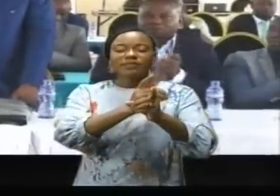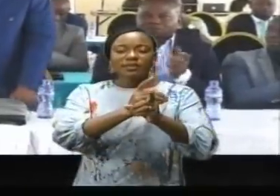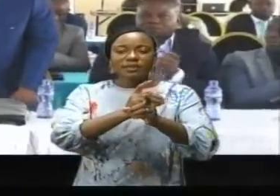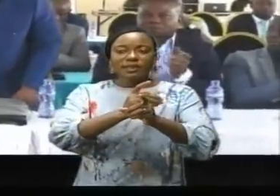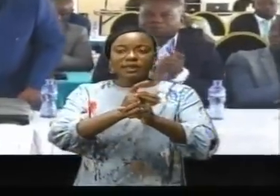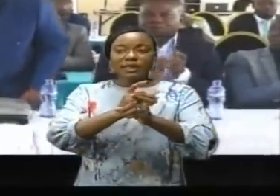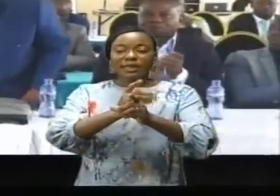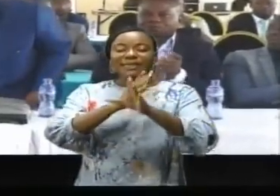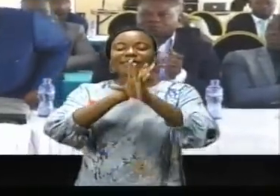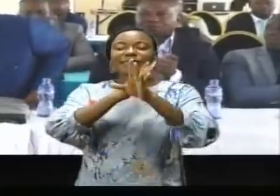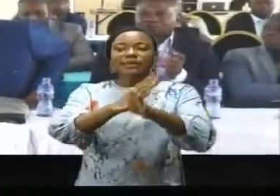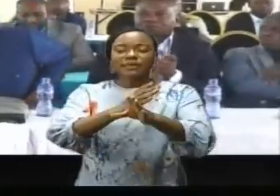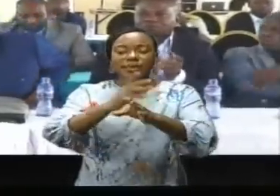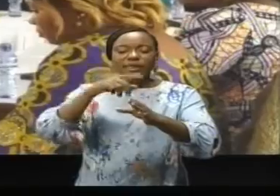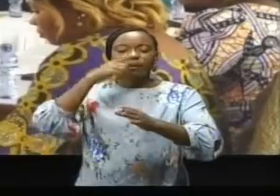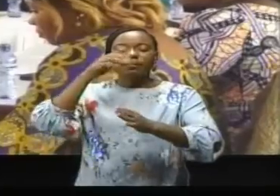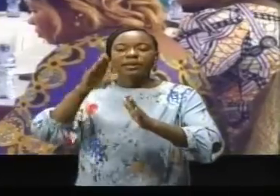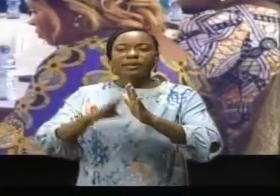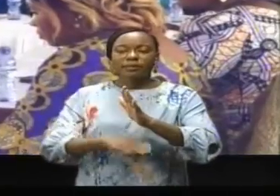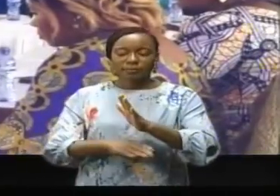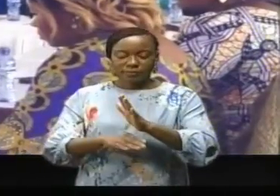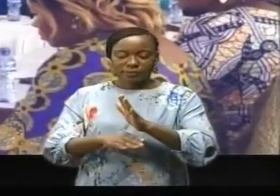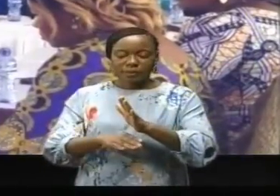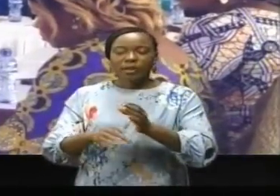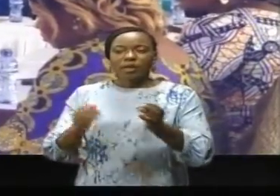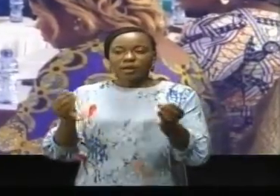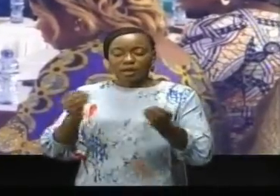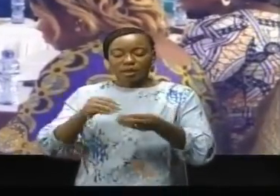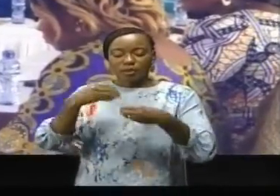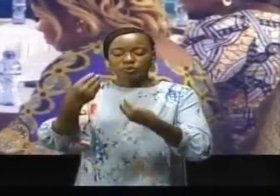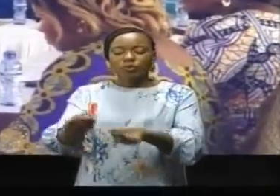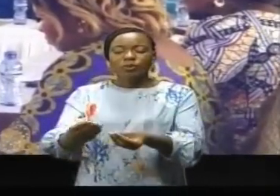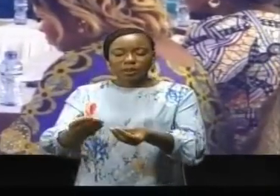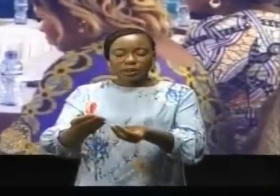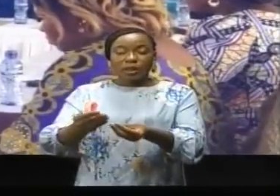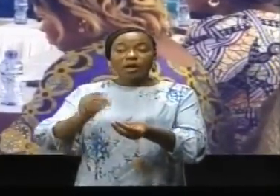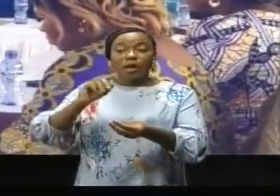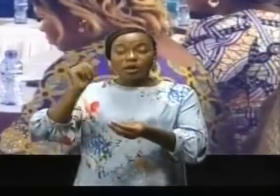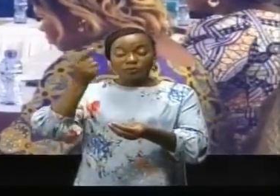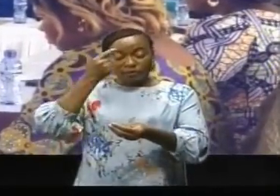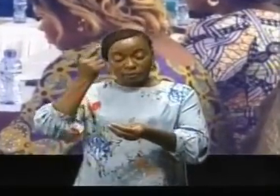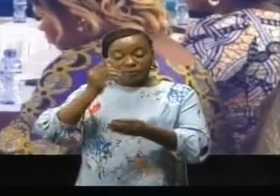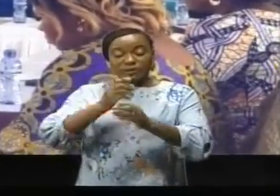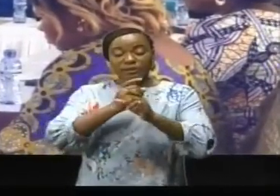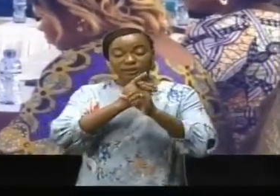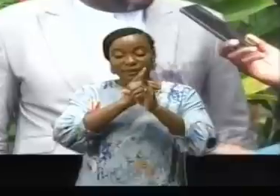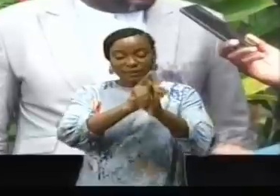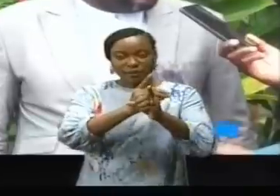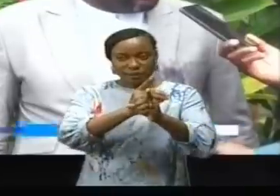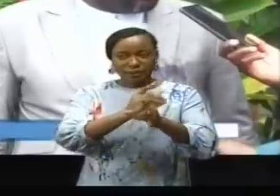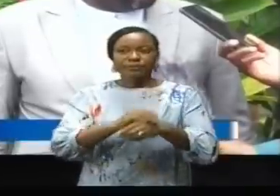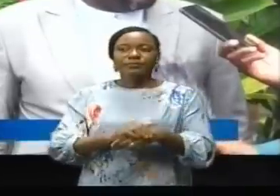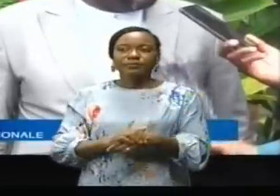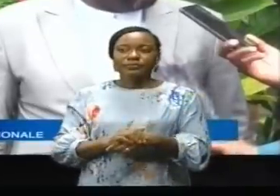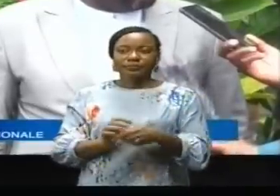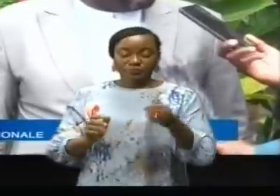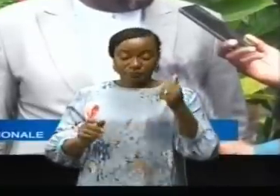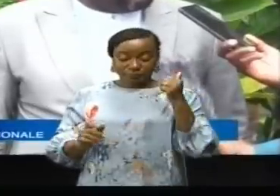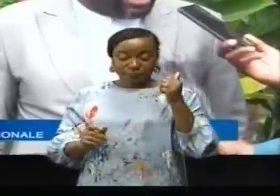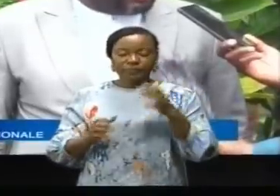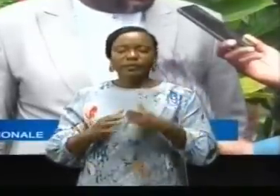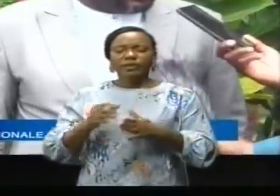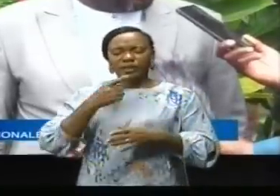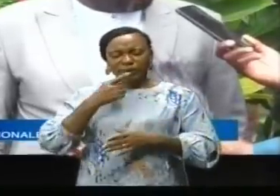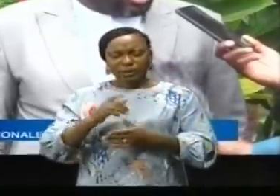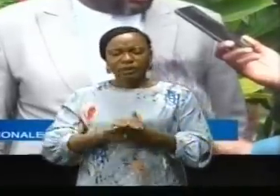Parlement sur le crédit alloué à la gouvernance sécuritaire. Ça va nous permettre bien évidemment de tenir compte des inputs